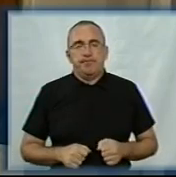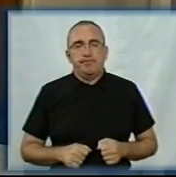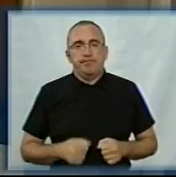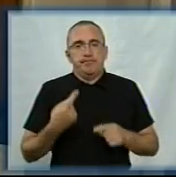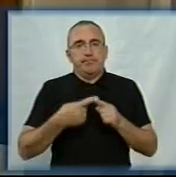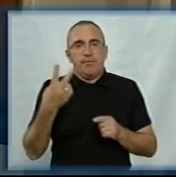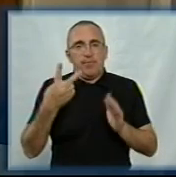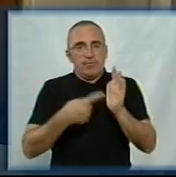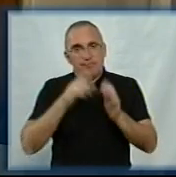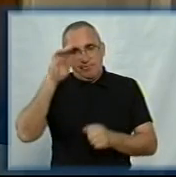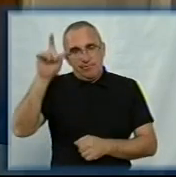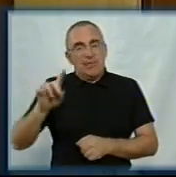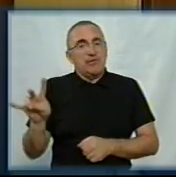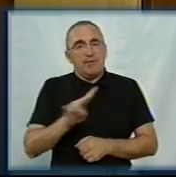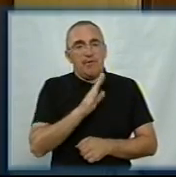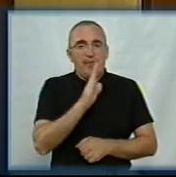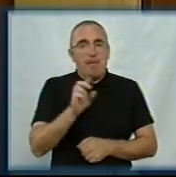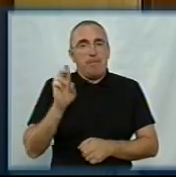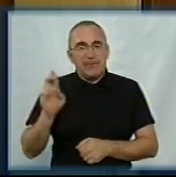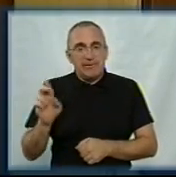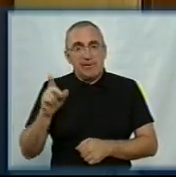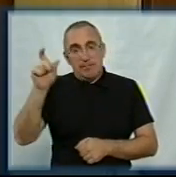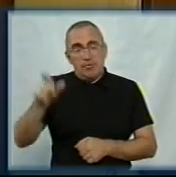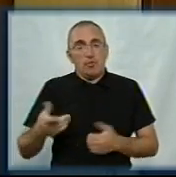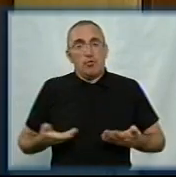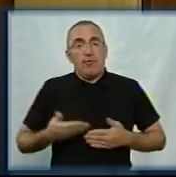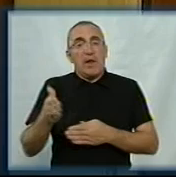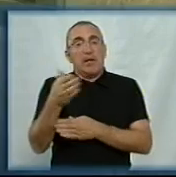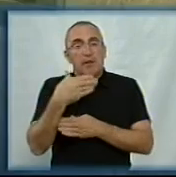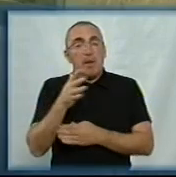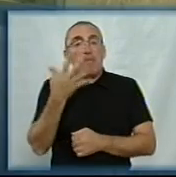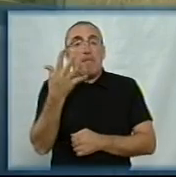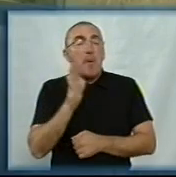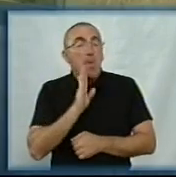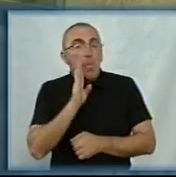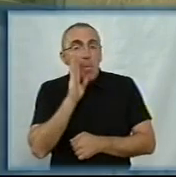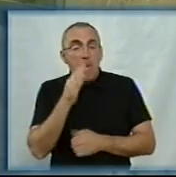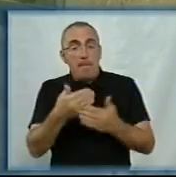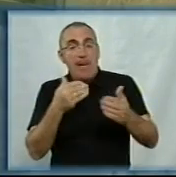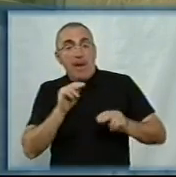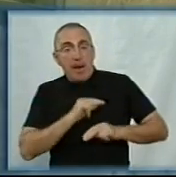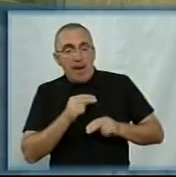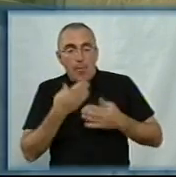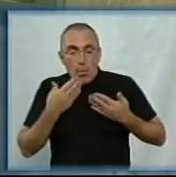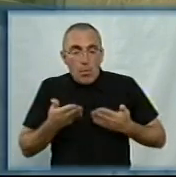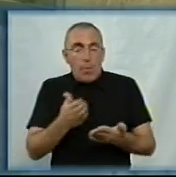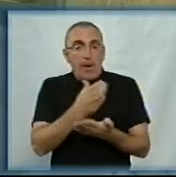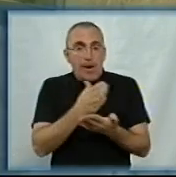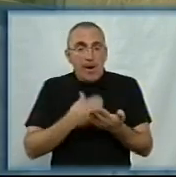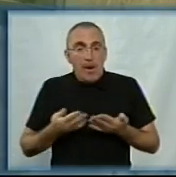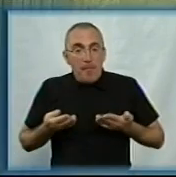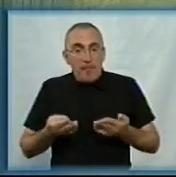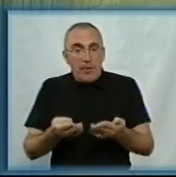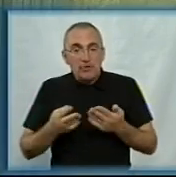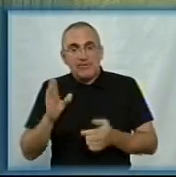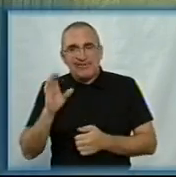Це 26-річний священик Вадим Безрядін. Чоловік живе у Знамінці о 5-й ранку, перед роботою випекає хліб. Піч збудував у колишньому